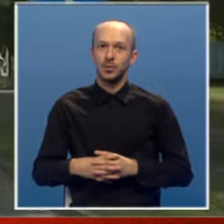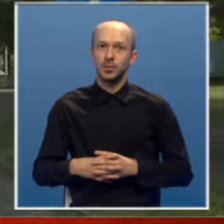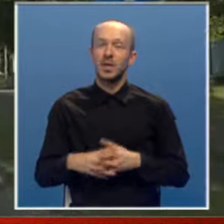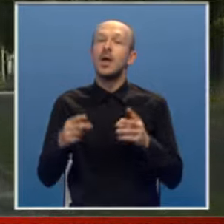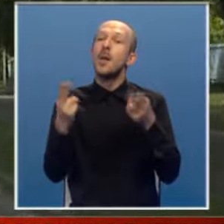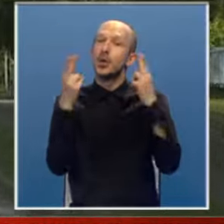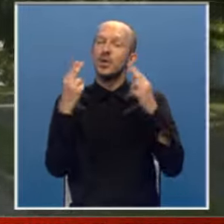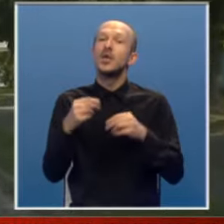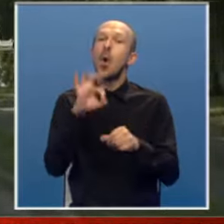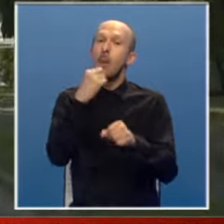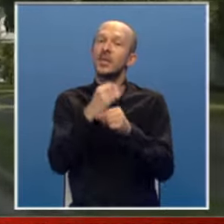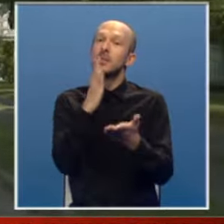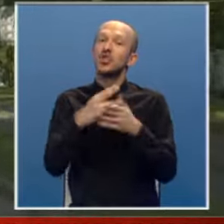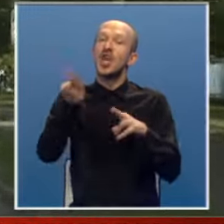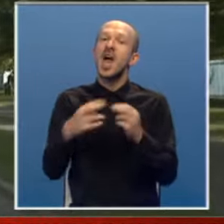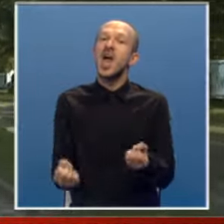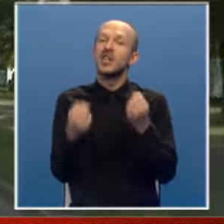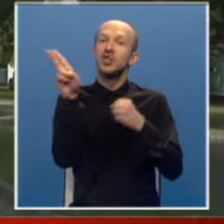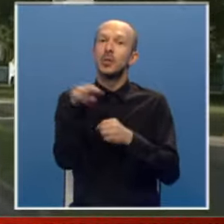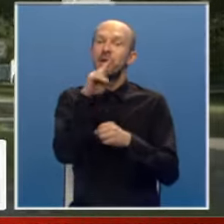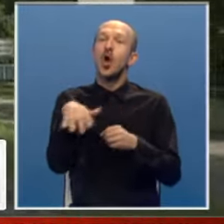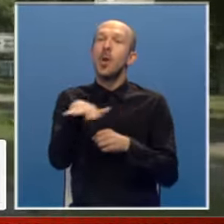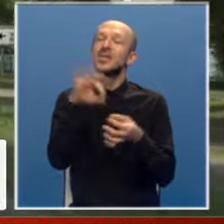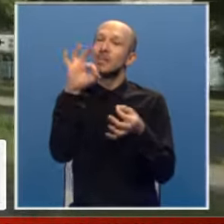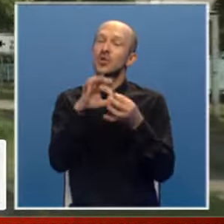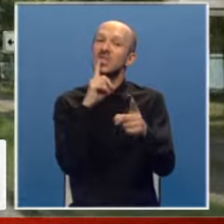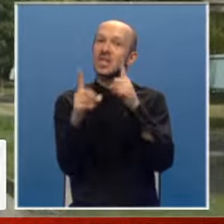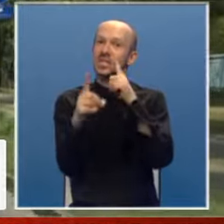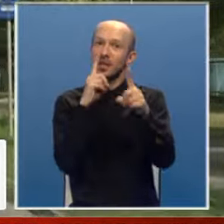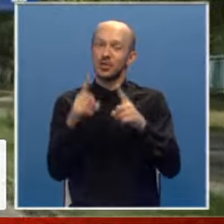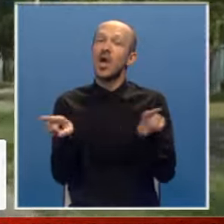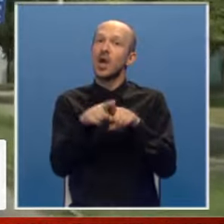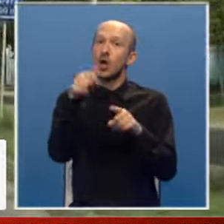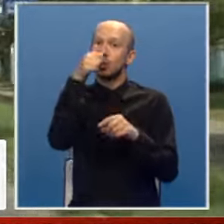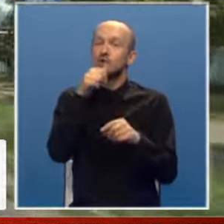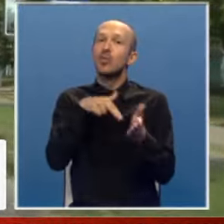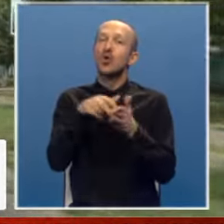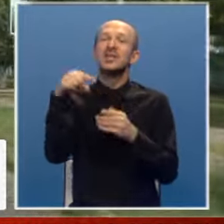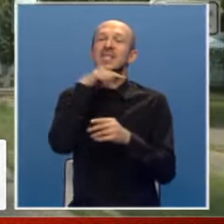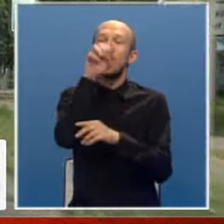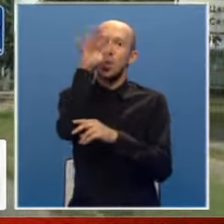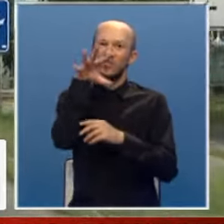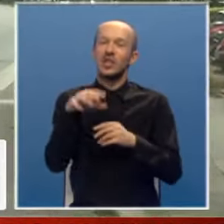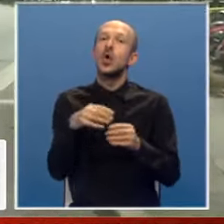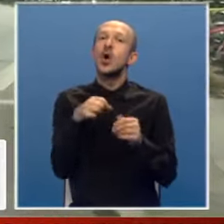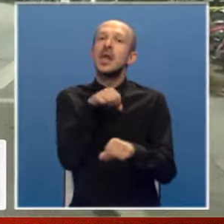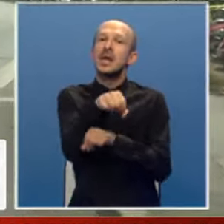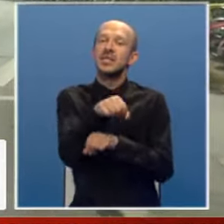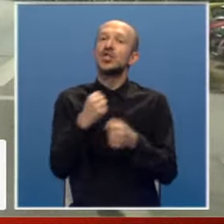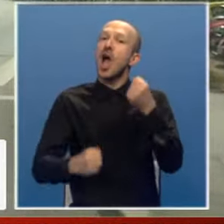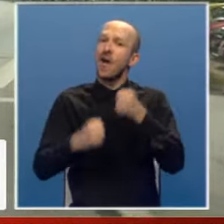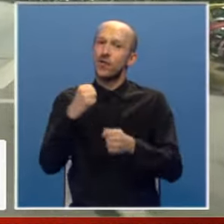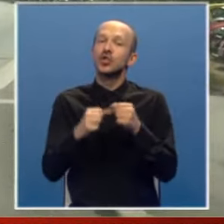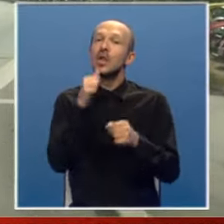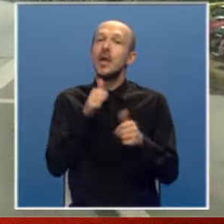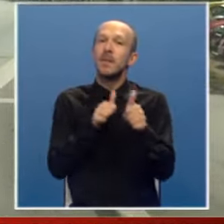Prioritet prije obradi bit će najteži prekršaj iz oblasti bezbijednosti saobraćaja, kao što su prolazak na crveno svjetlo, nasilnička vožnja,